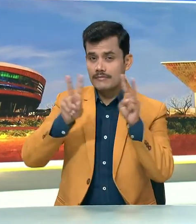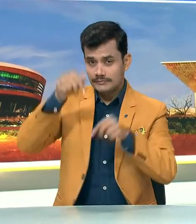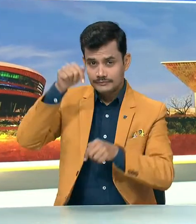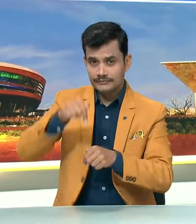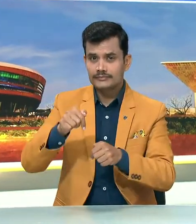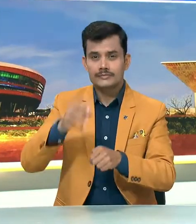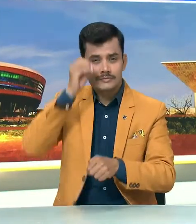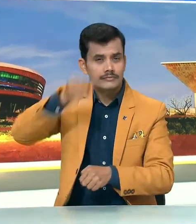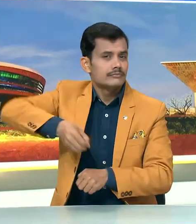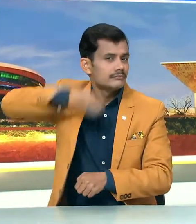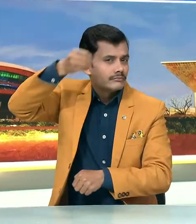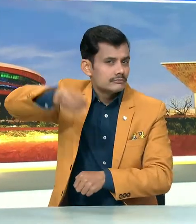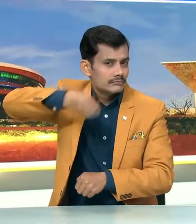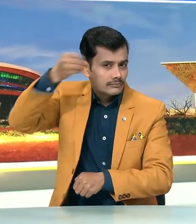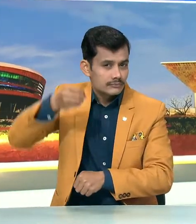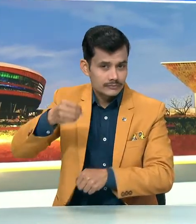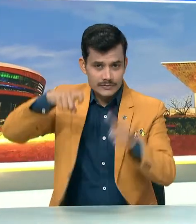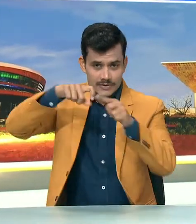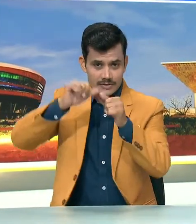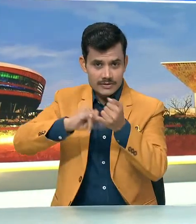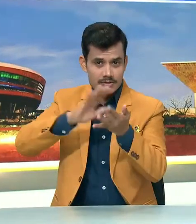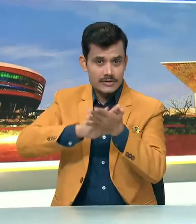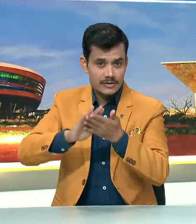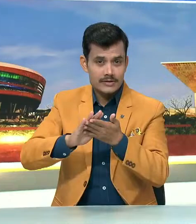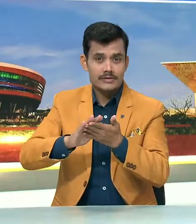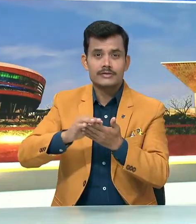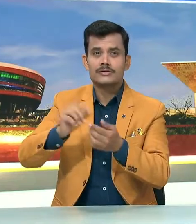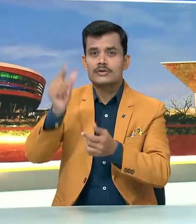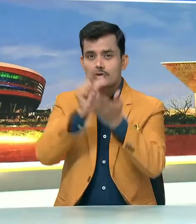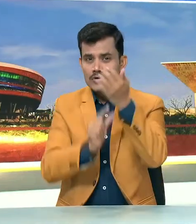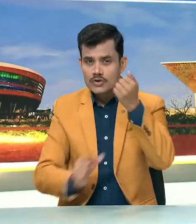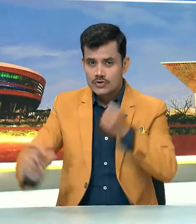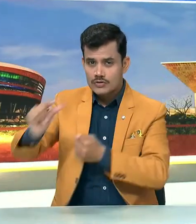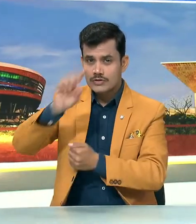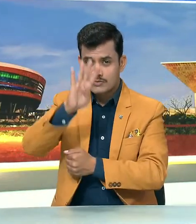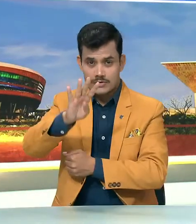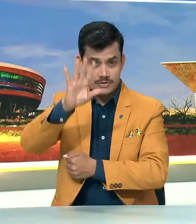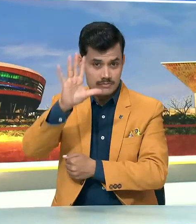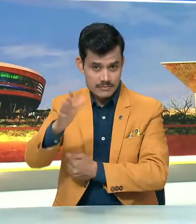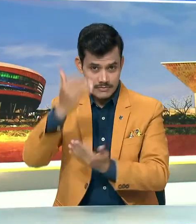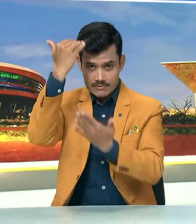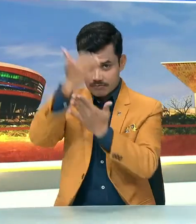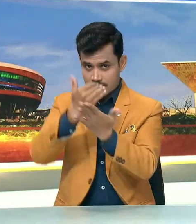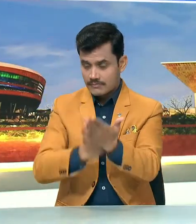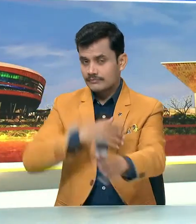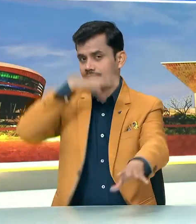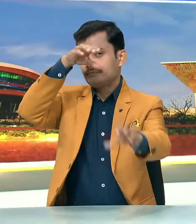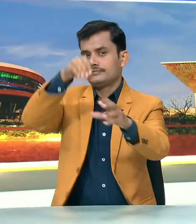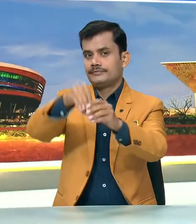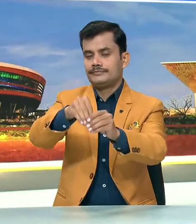महात्मा गांधी काशी विध्यापीच के 45 वे दीक्षान समारोग में होगी शामिल